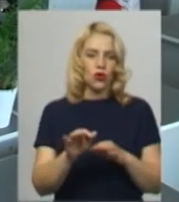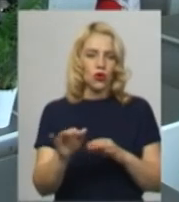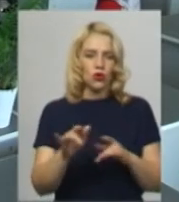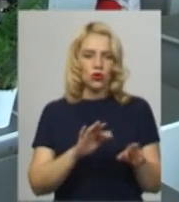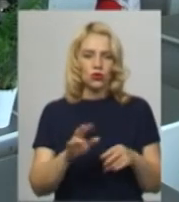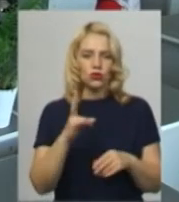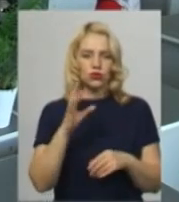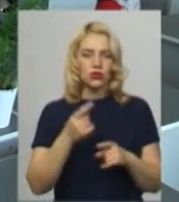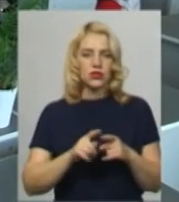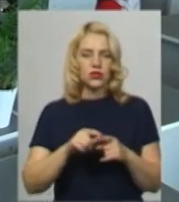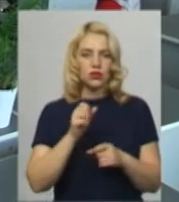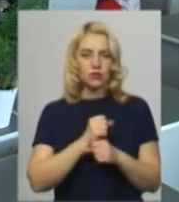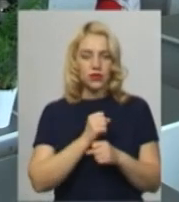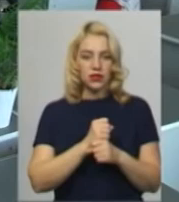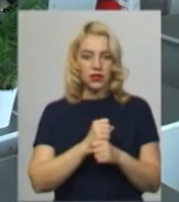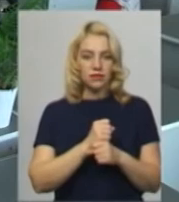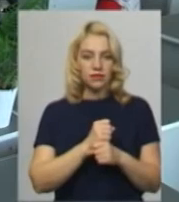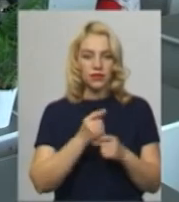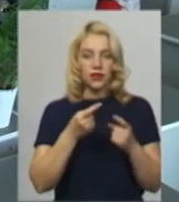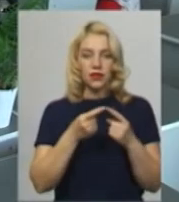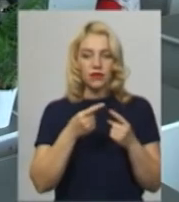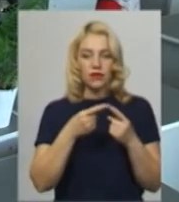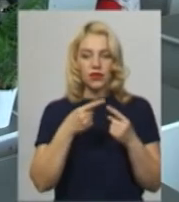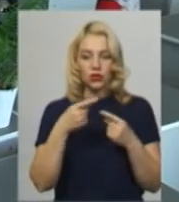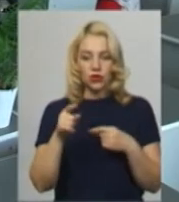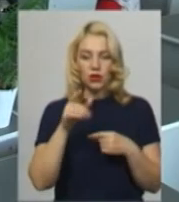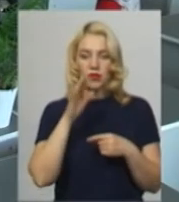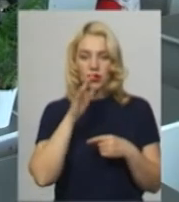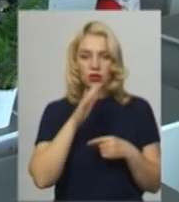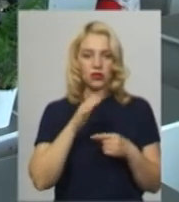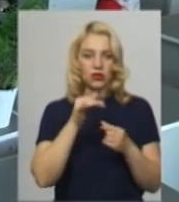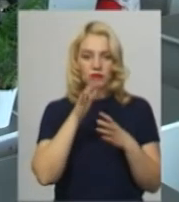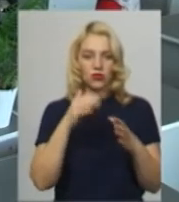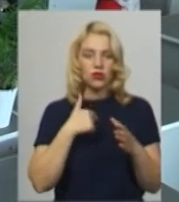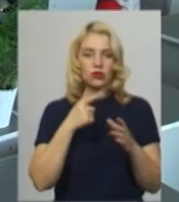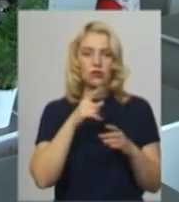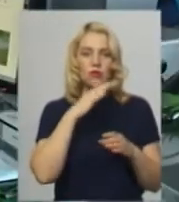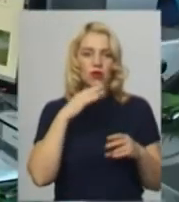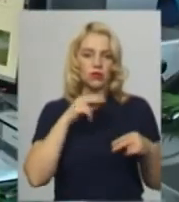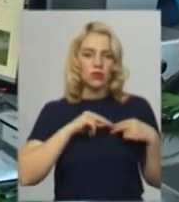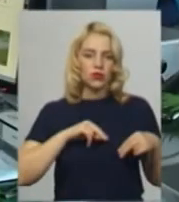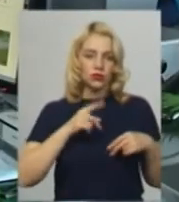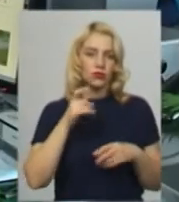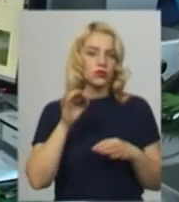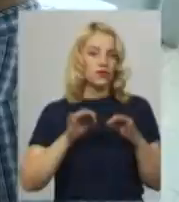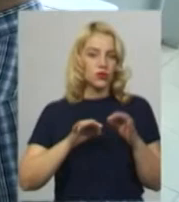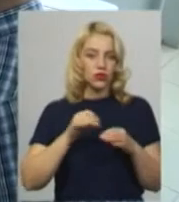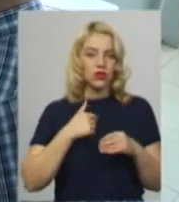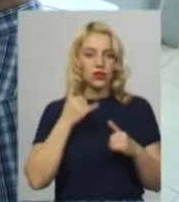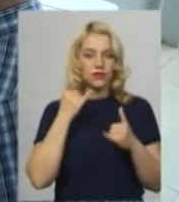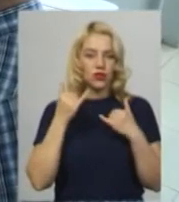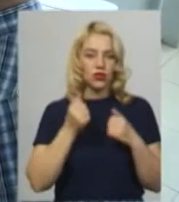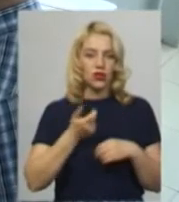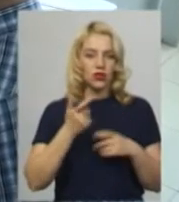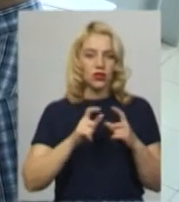це зробити в літній період не можу, тому що працюю, зайнято на всі 100%. Я обзвонила кілька шкіл.